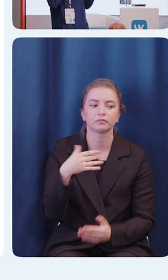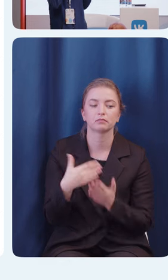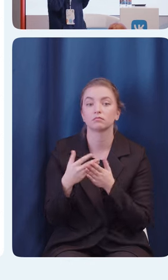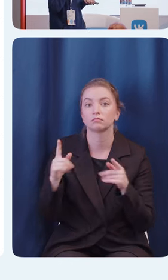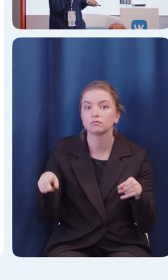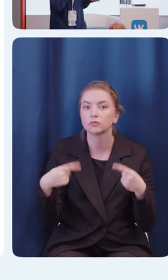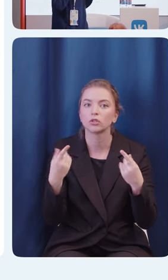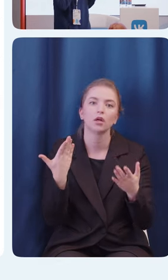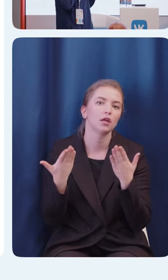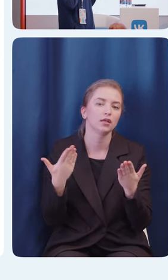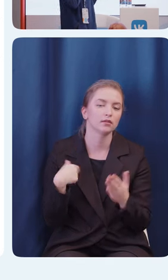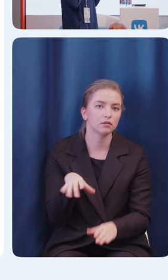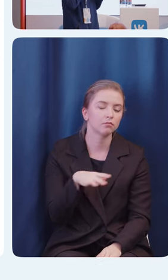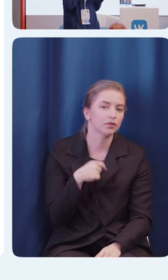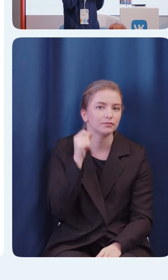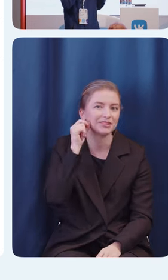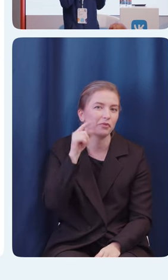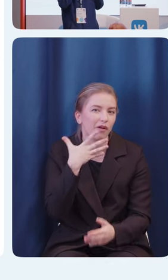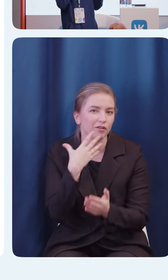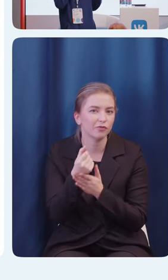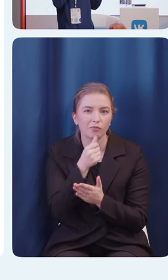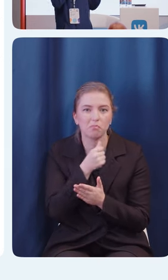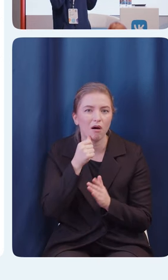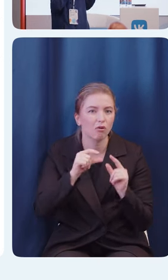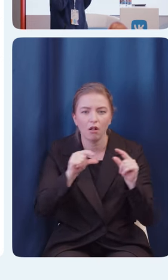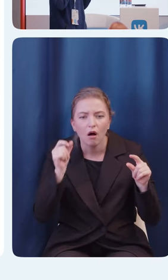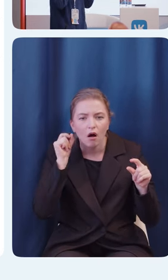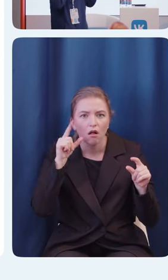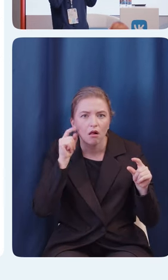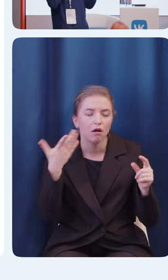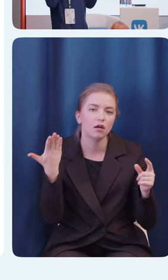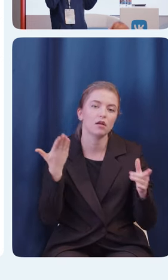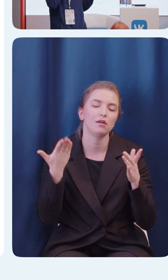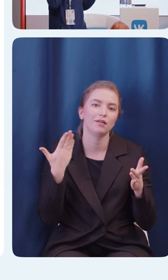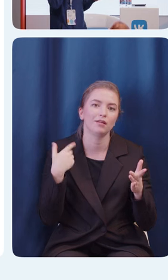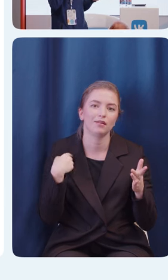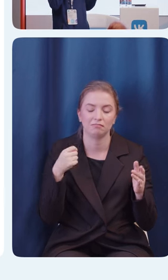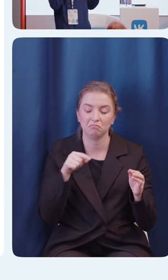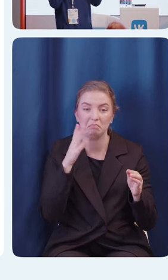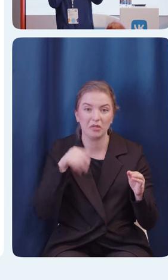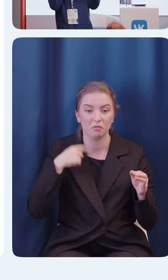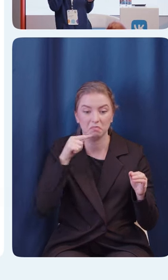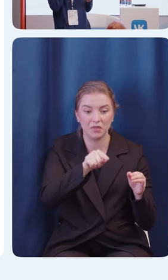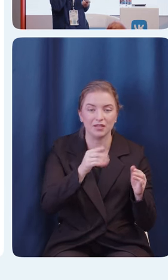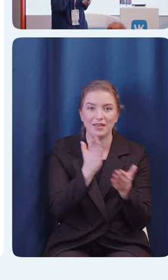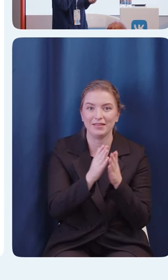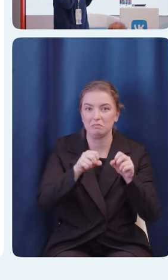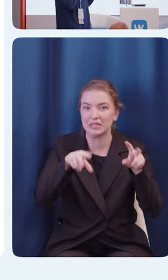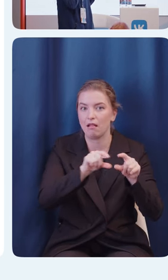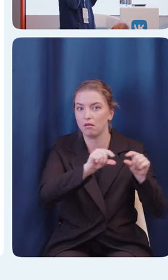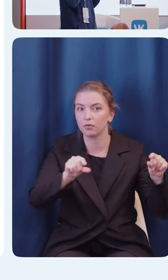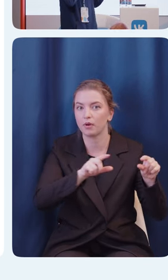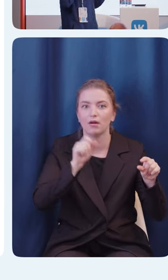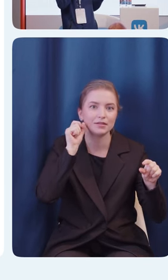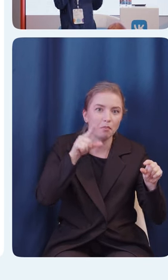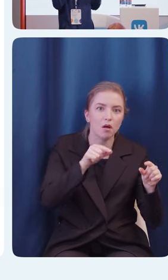когда-нибудь забывали пароль и нажимали соответствующую кнопку, забыли пароль, то вы